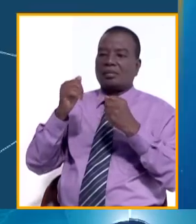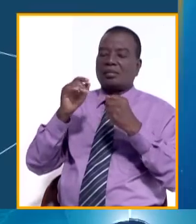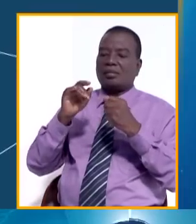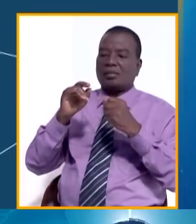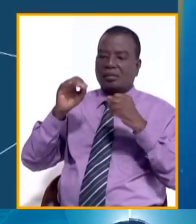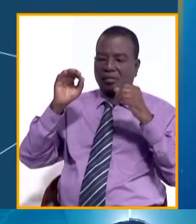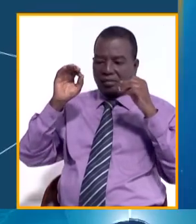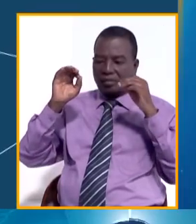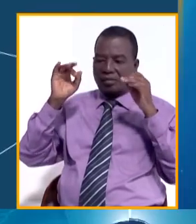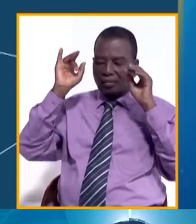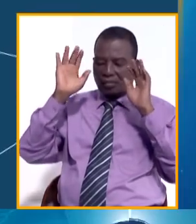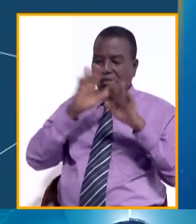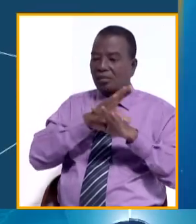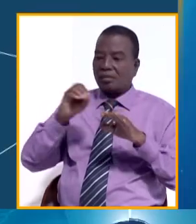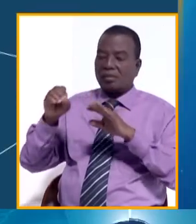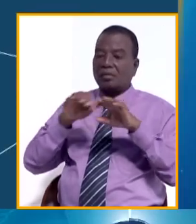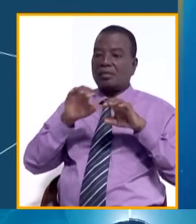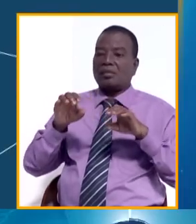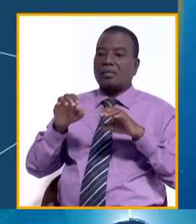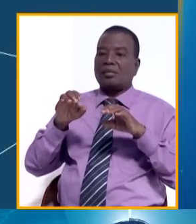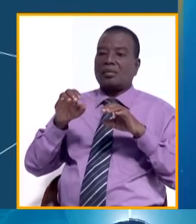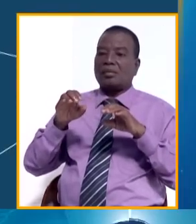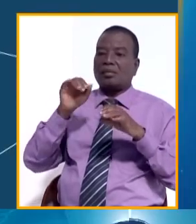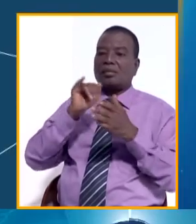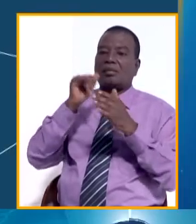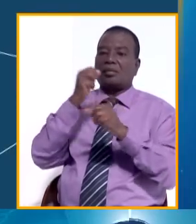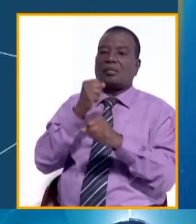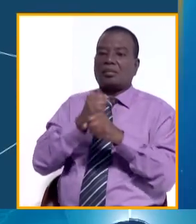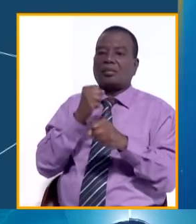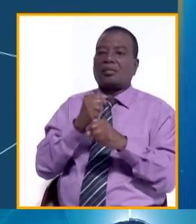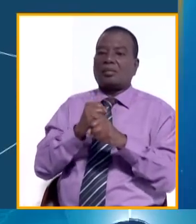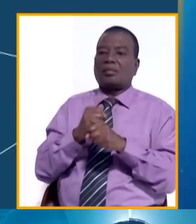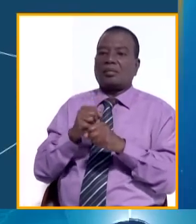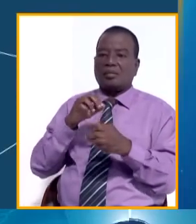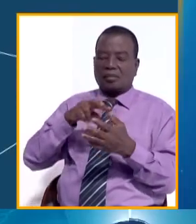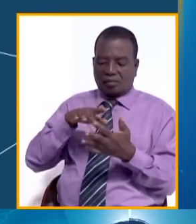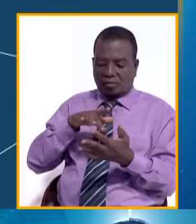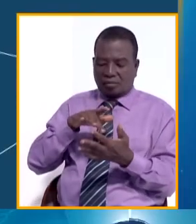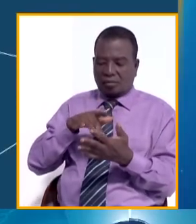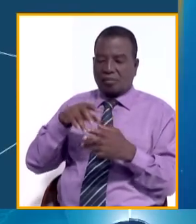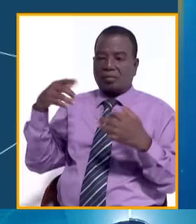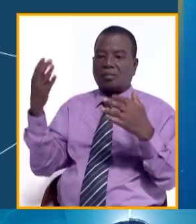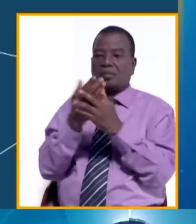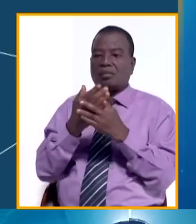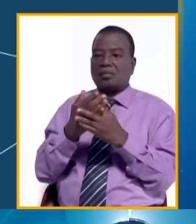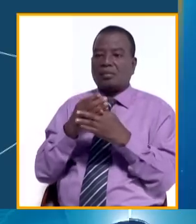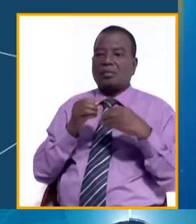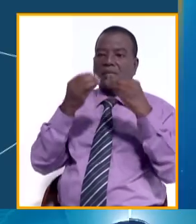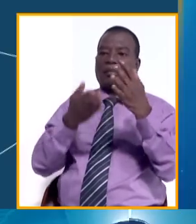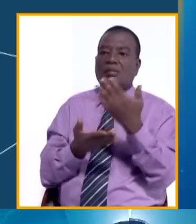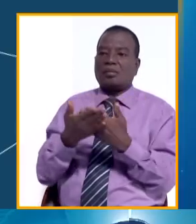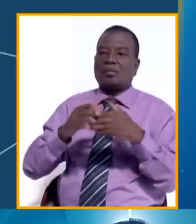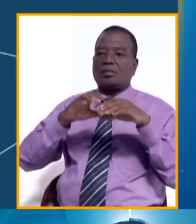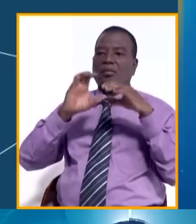Côte d'Ivoire se sont ouverts au foyer des jeunes de Saint-Viateur. Ces travaux consisteront à l'examen des dossiers soumis par la commission épiscopale